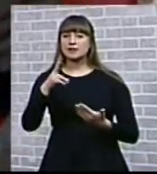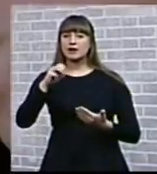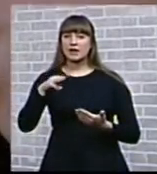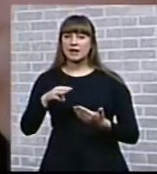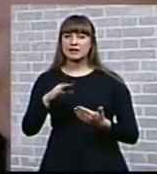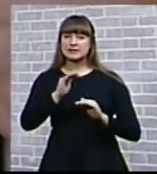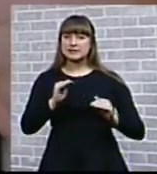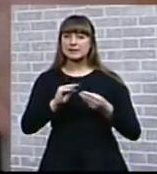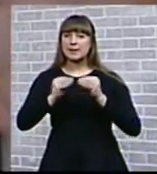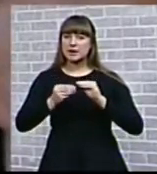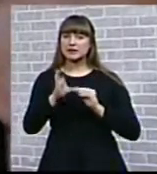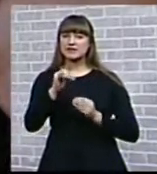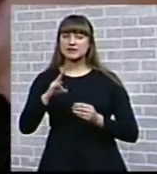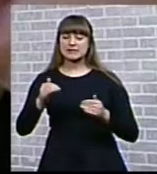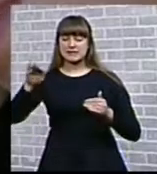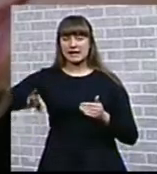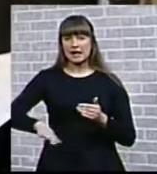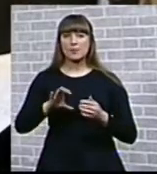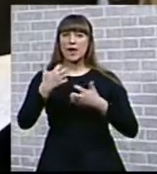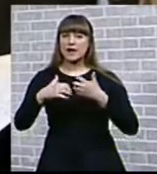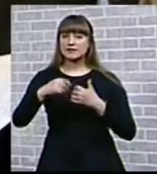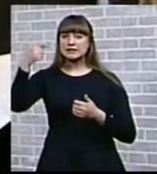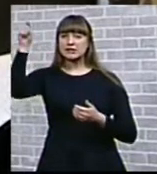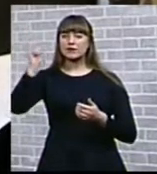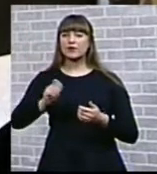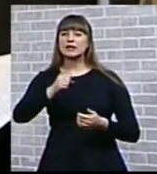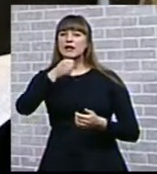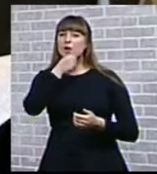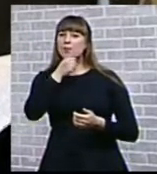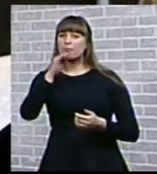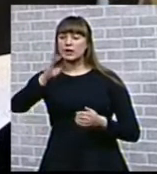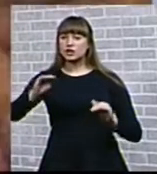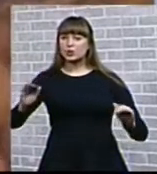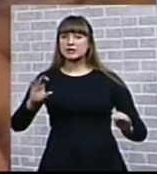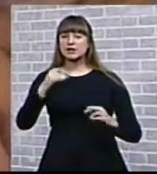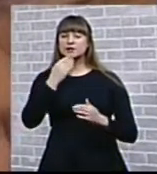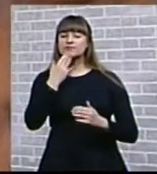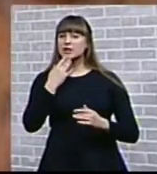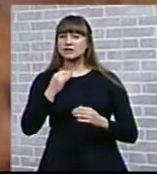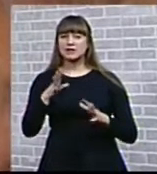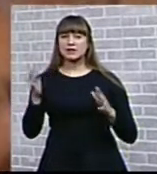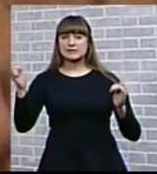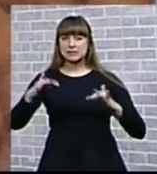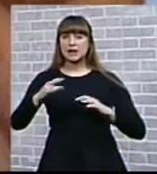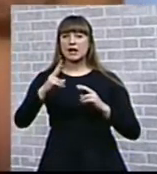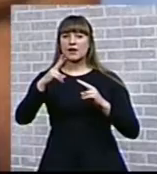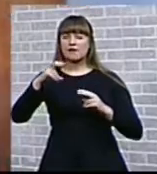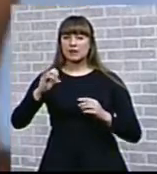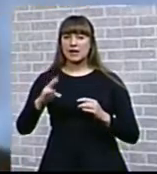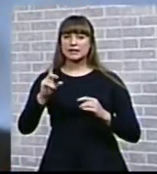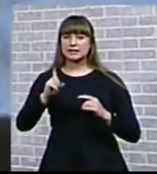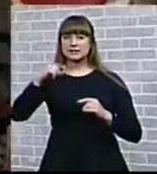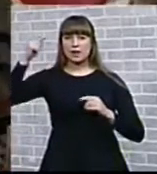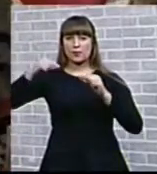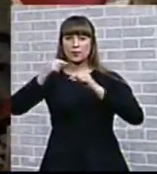детей прятали в силосной яме. А в середине войны подростков, уже не обращая внимания на национальность, собрали в лагерь за колючей проволокой.